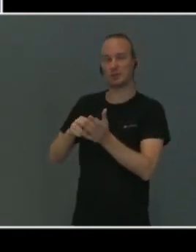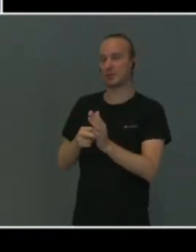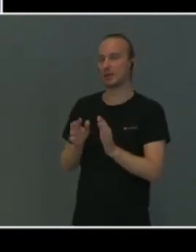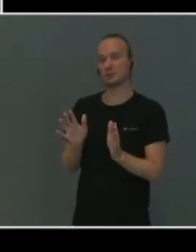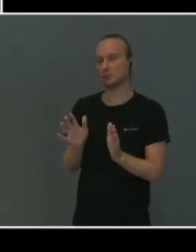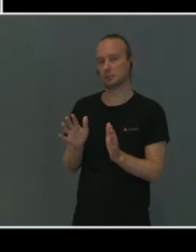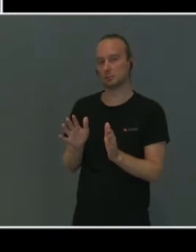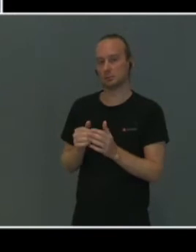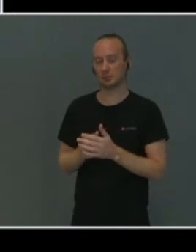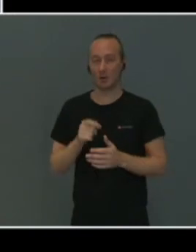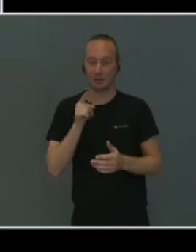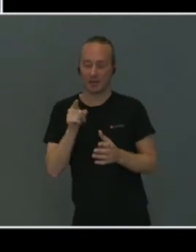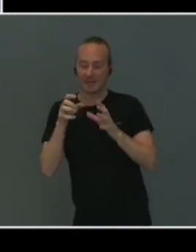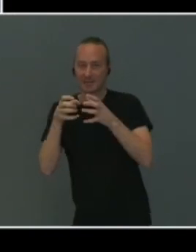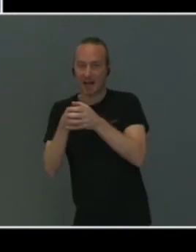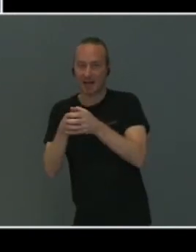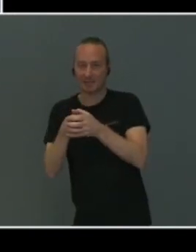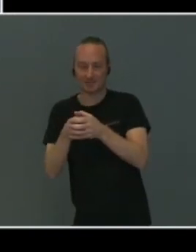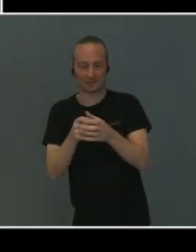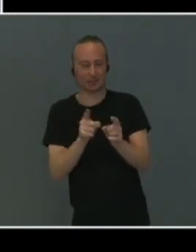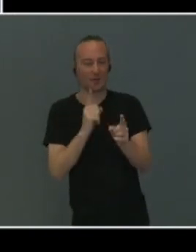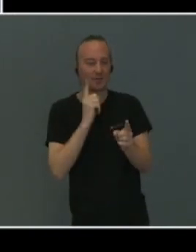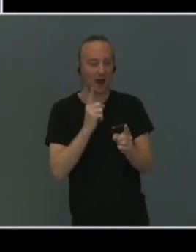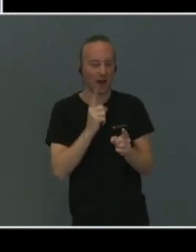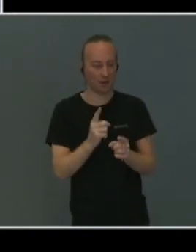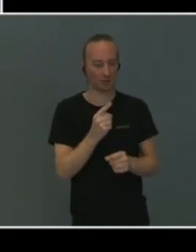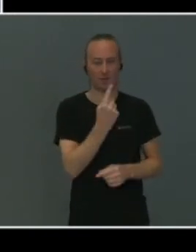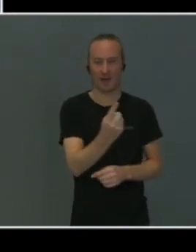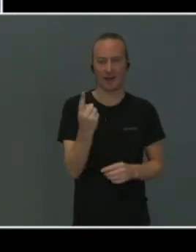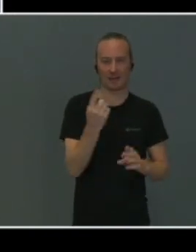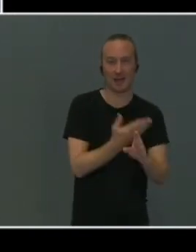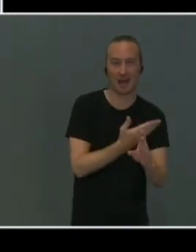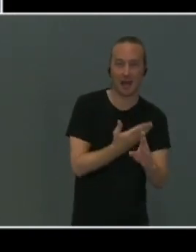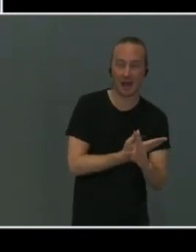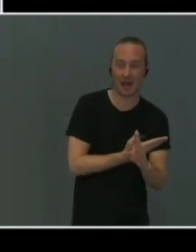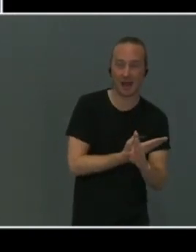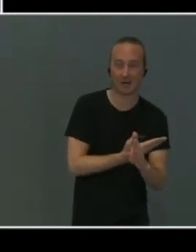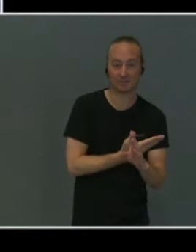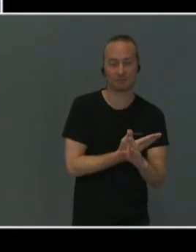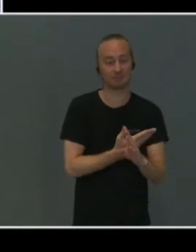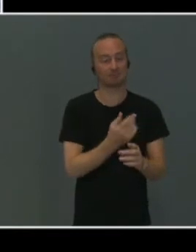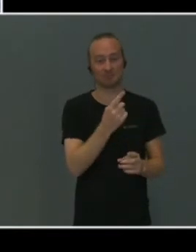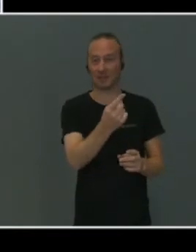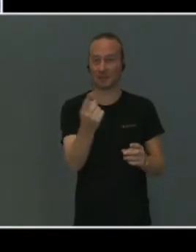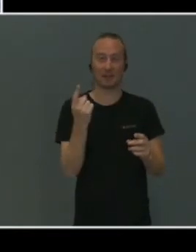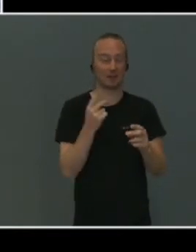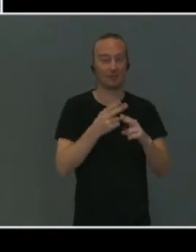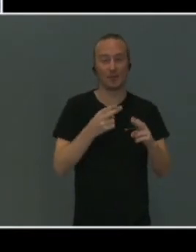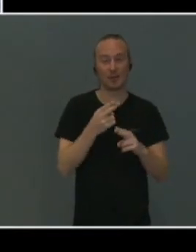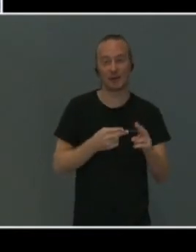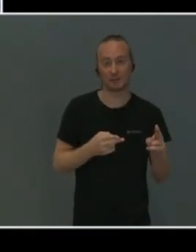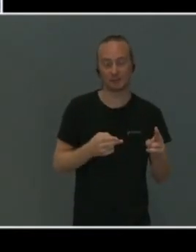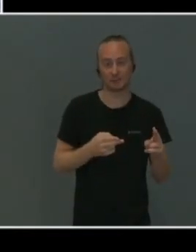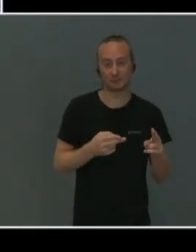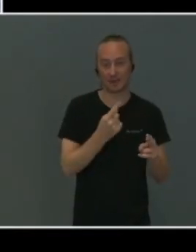Og det er dette som er kjernen, hverdagen for den enkelte eleven, det enkelte barnet, den enkelte familien. Det er i